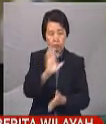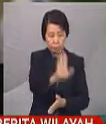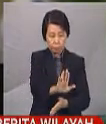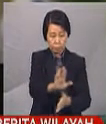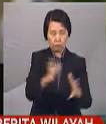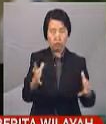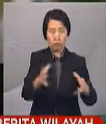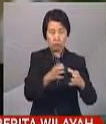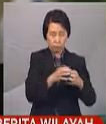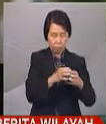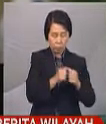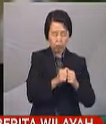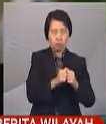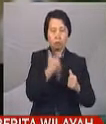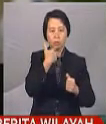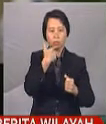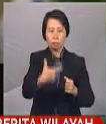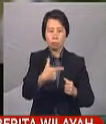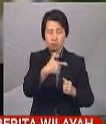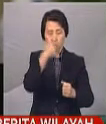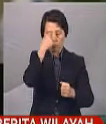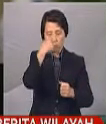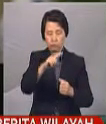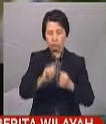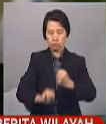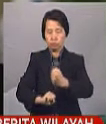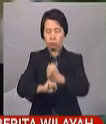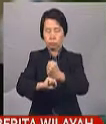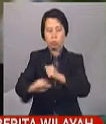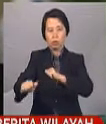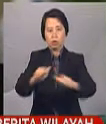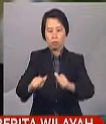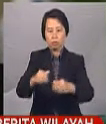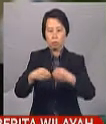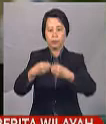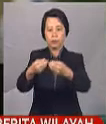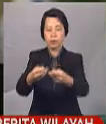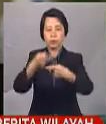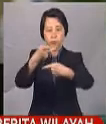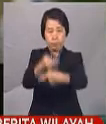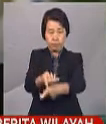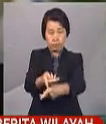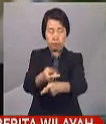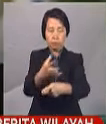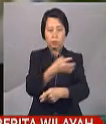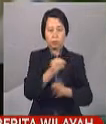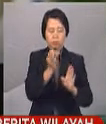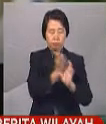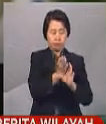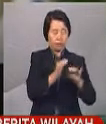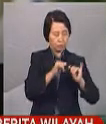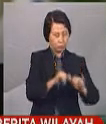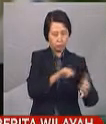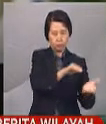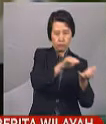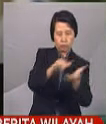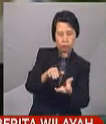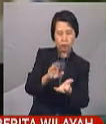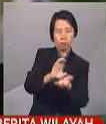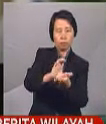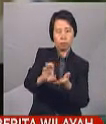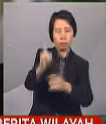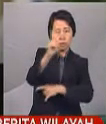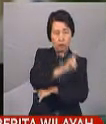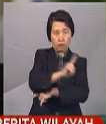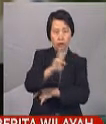terkumpul sejak sekian lama bagi menyokong kegiatan pemberian pinjaman. Dalam hal itu, bank akan terus membekalkan mudah tunai harian